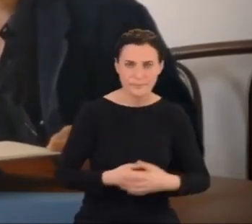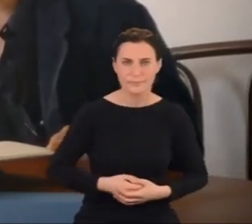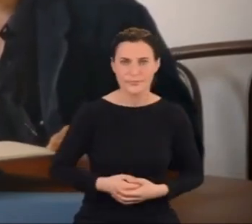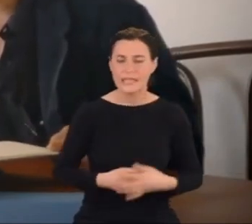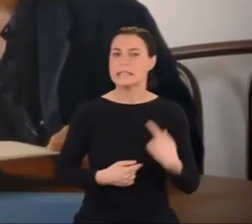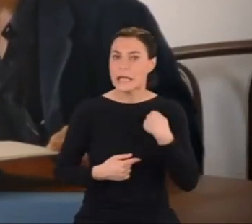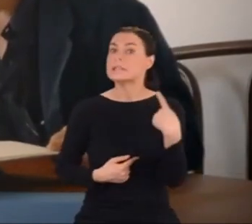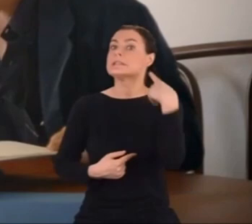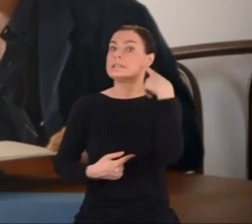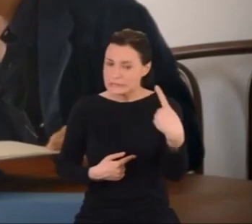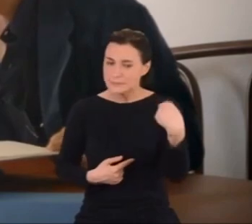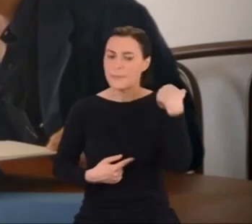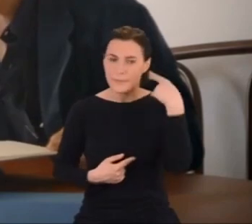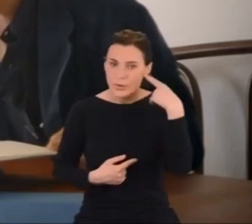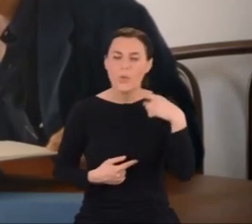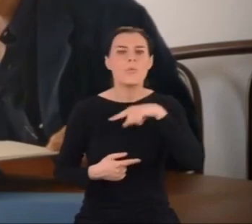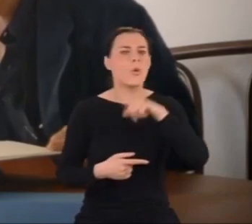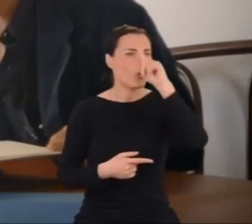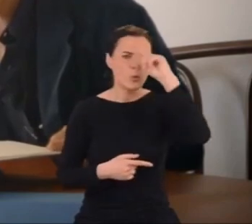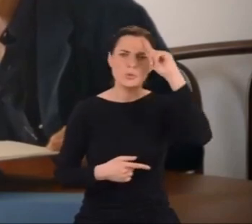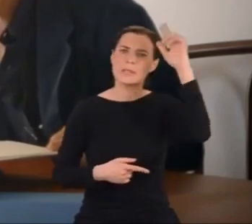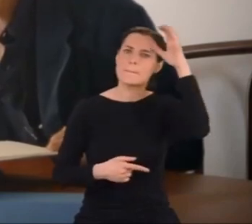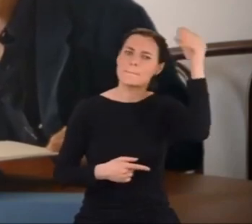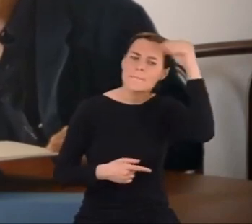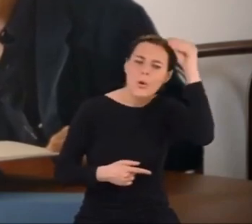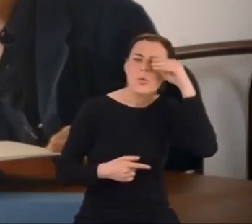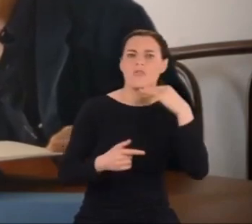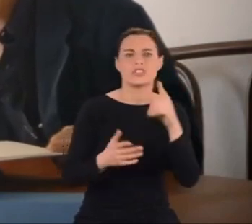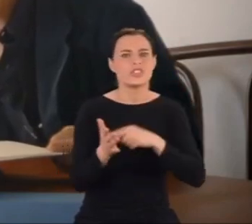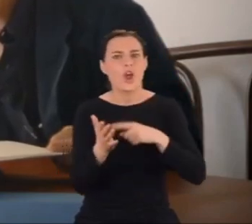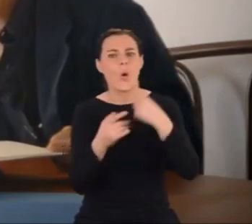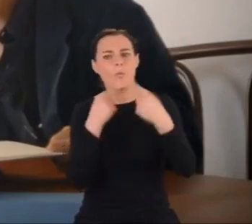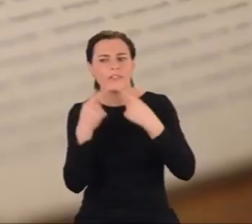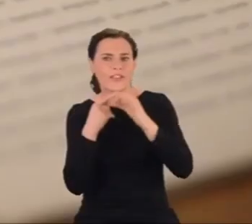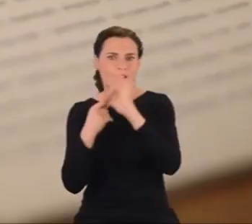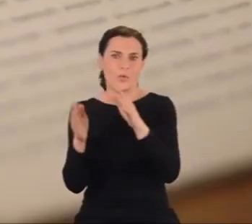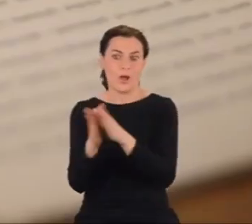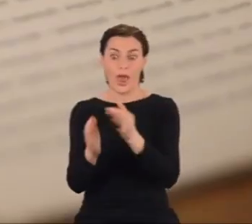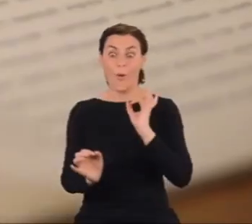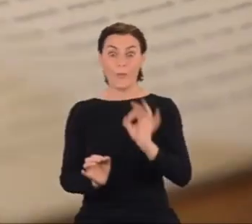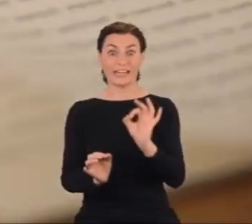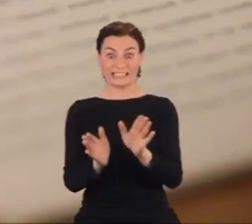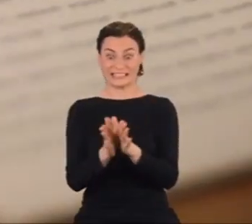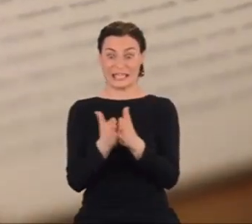Słyszałem o niej. Badacze często ją cytują, ale nigdy nie widziałem oryginału.